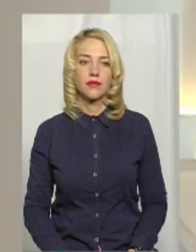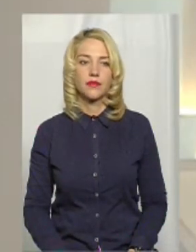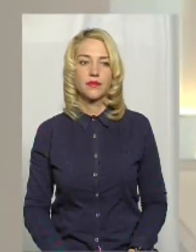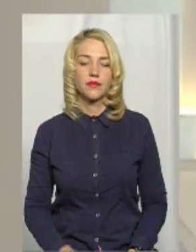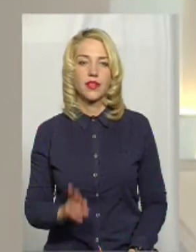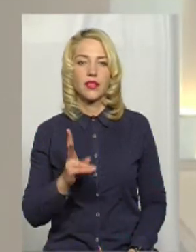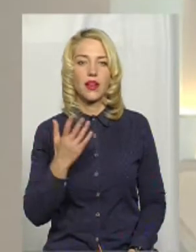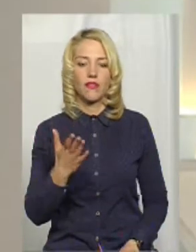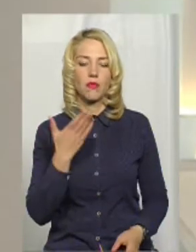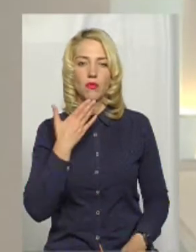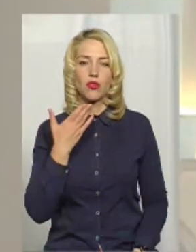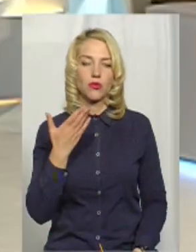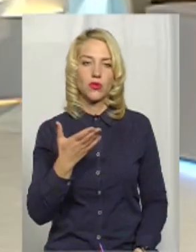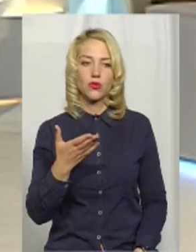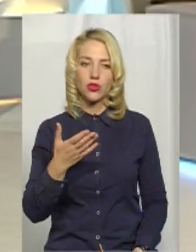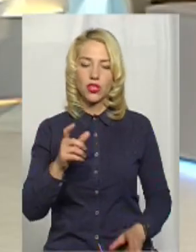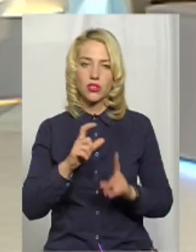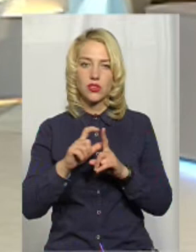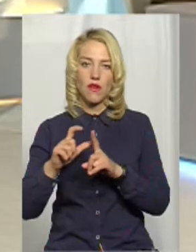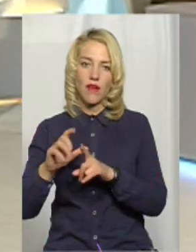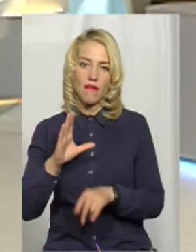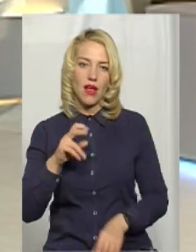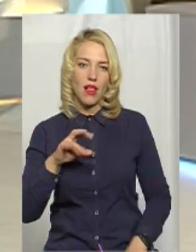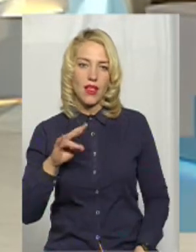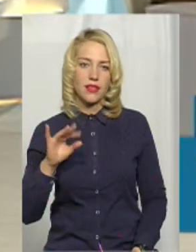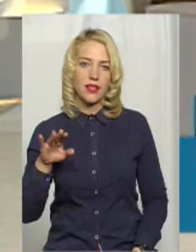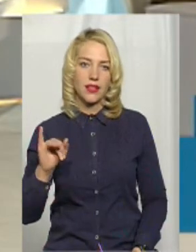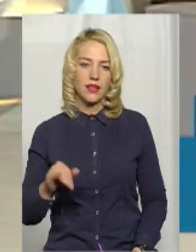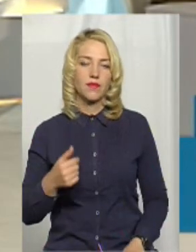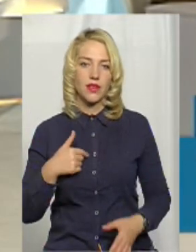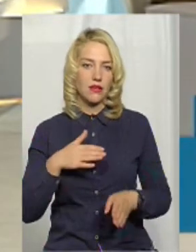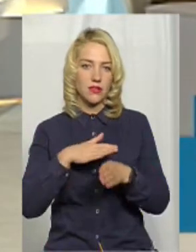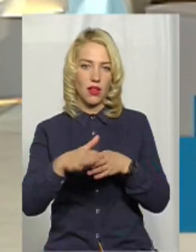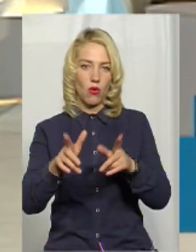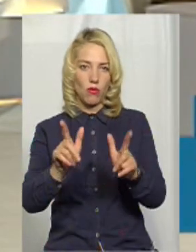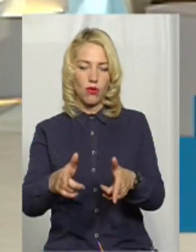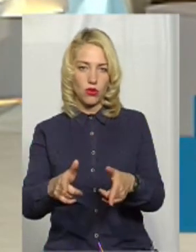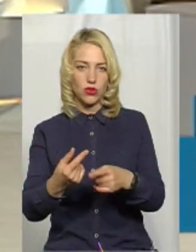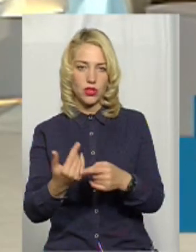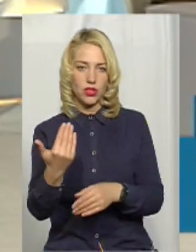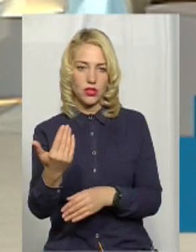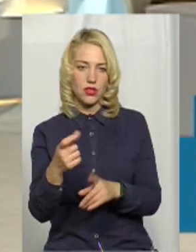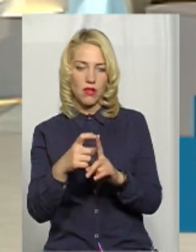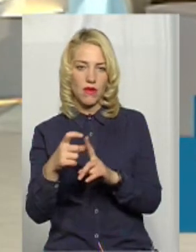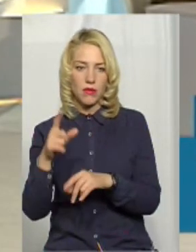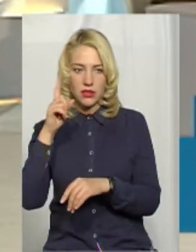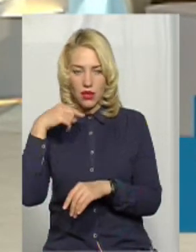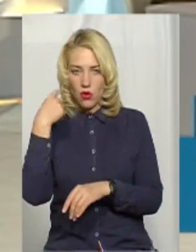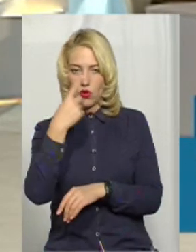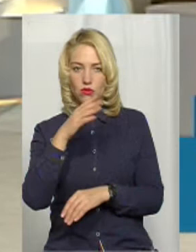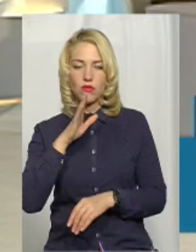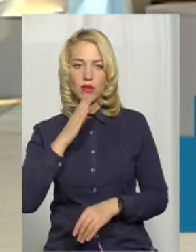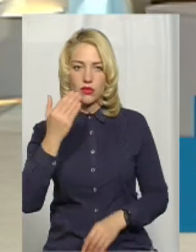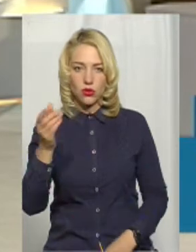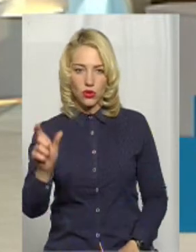Як ви прокоментуєте слова пані Валентини? Ну, я цілком погоджуюся з її словами, знаючи її особисто,